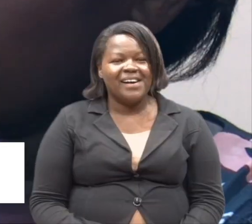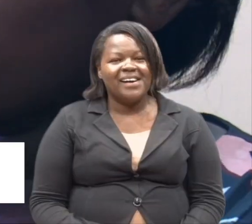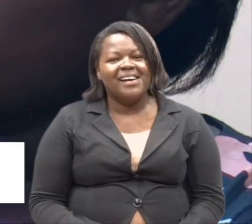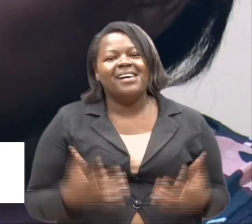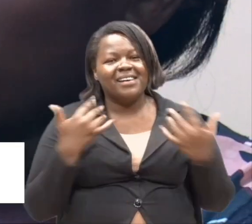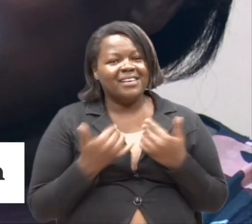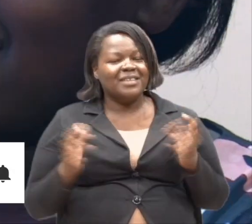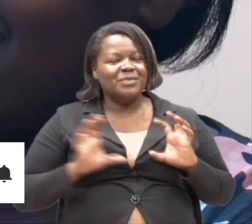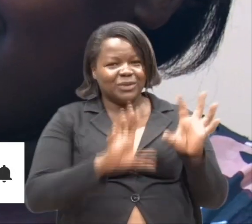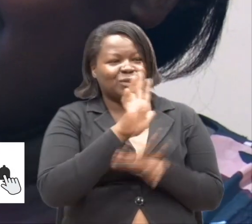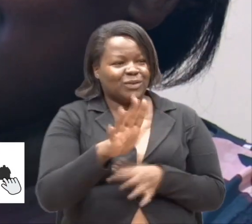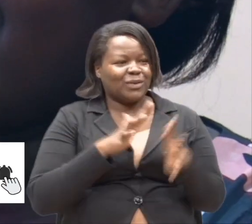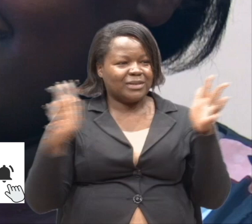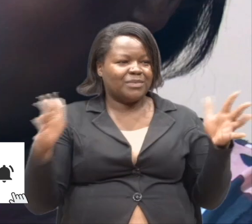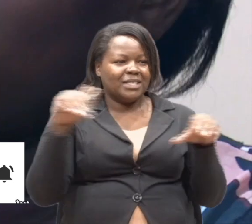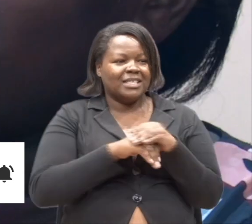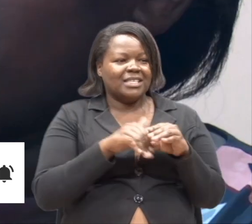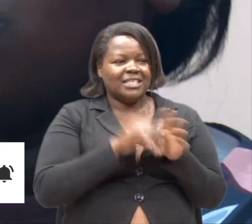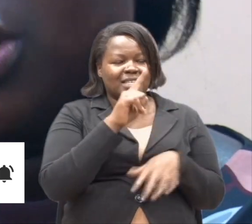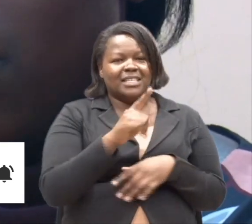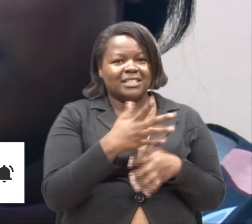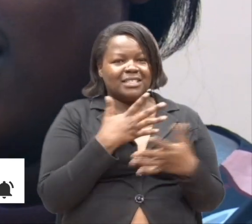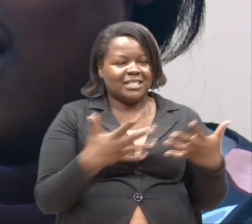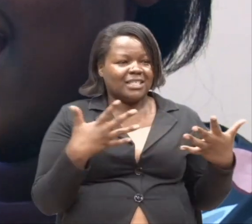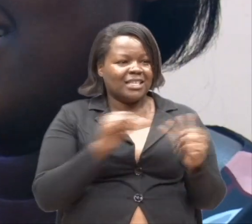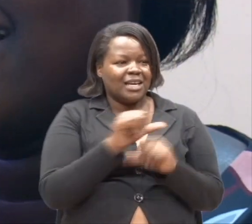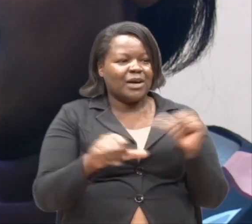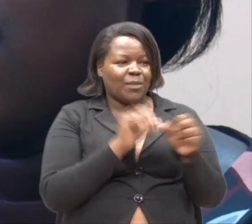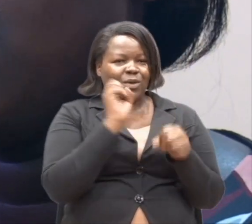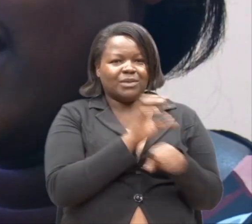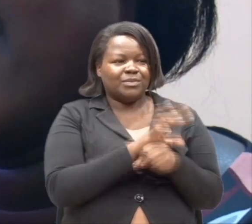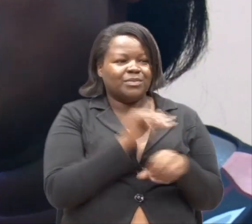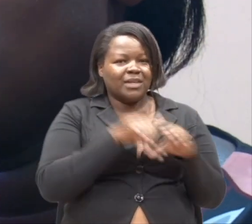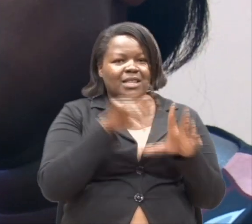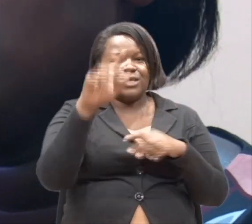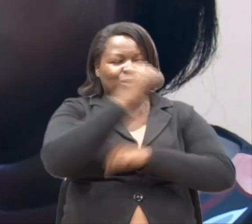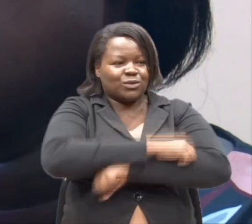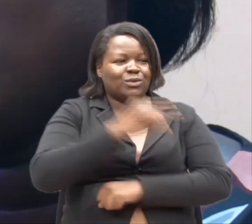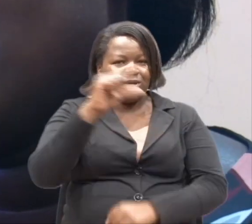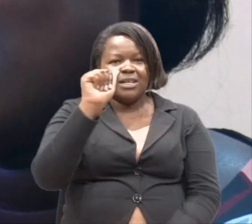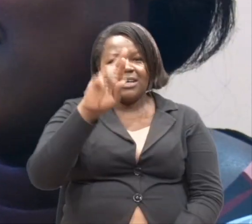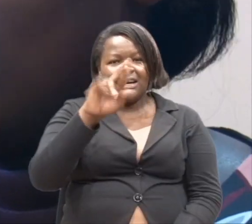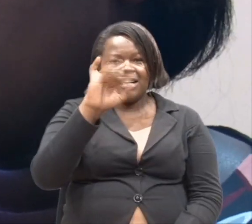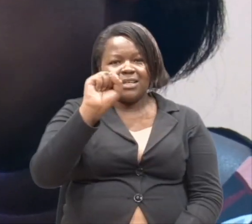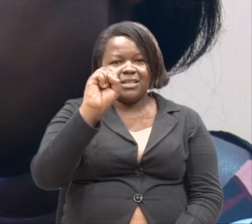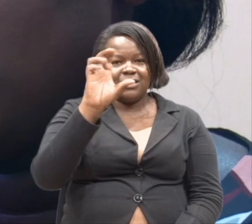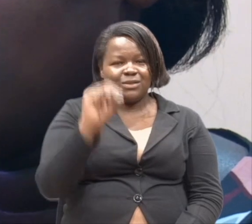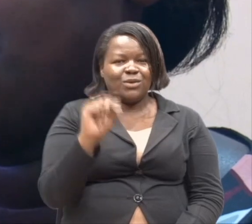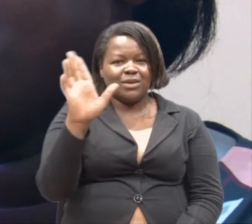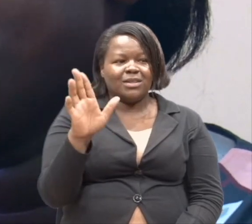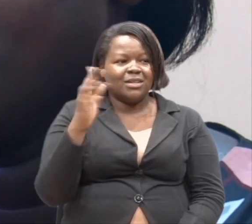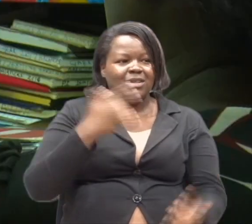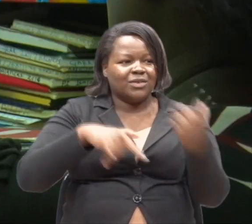Musikumu hako wa mkubwa sana katika hii taluma ya ushauri. Hasha katika ishule ya Garrison, Victuz, ni